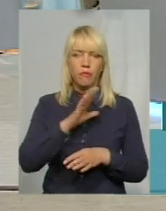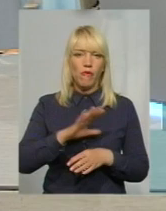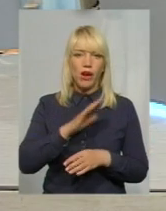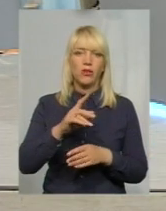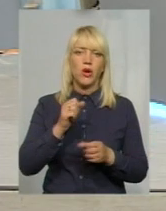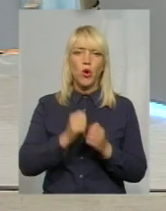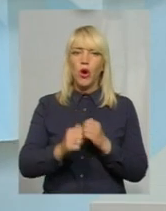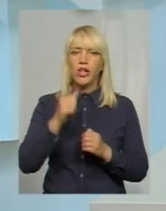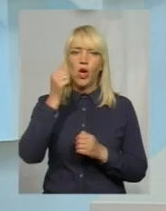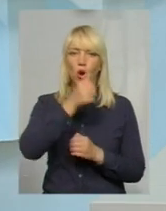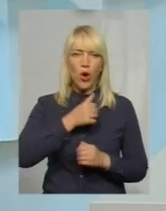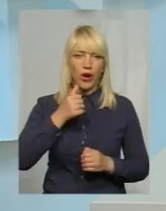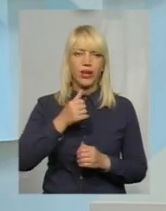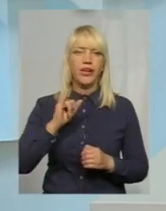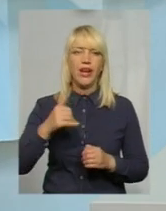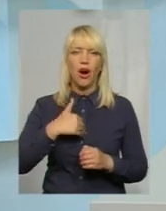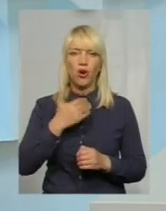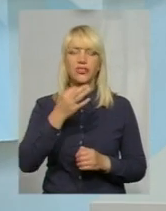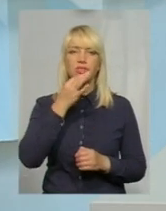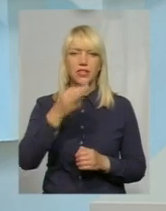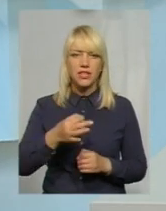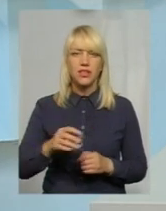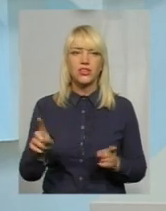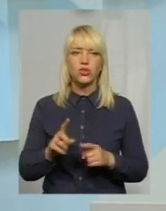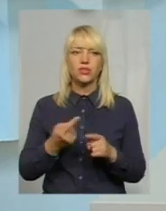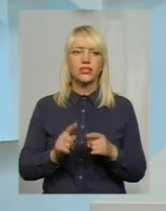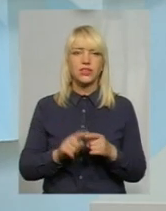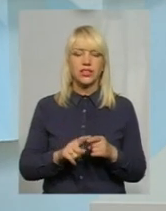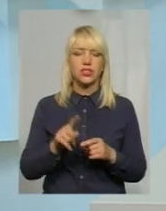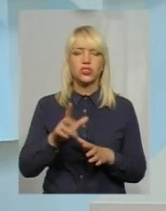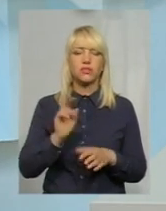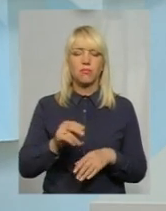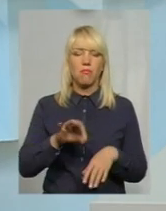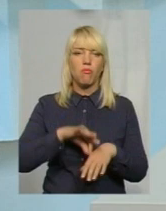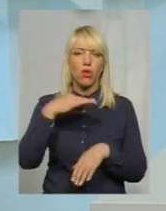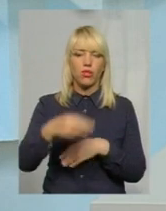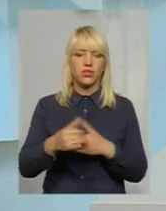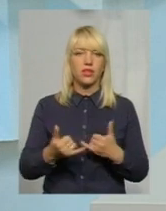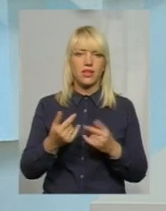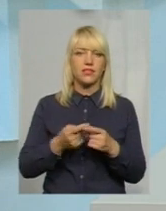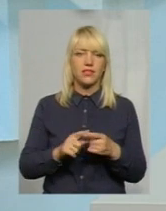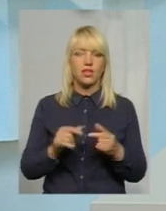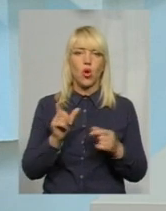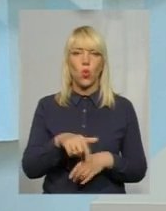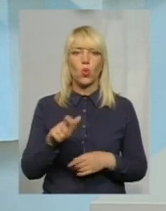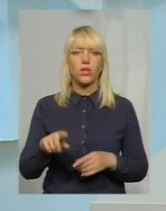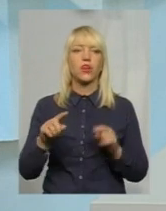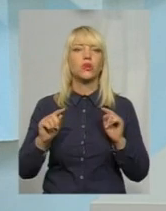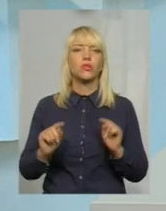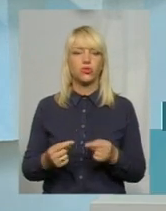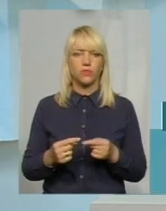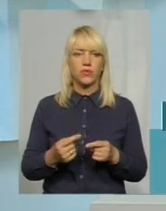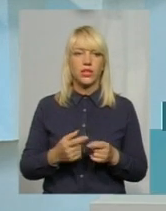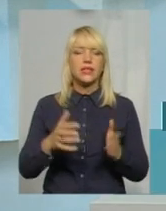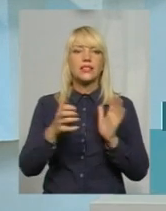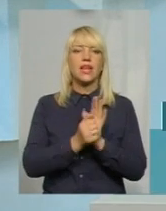І я хочу сказати, що це тим більше болюче для цих людей. Бо